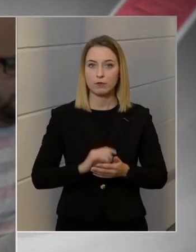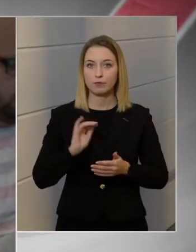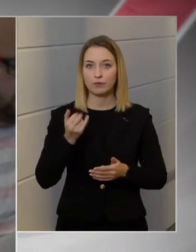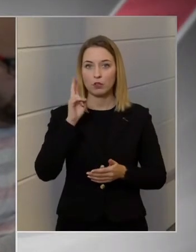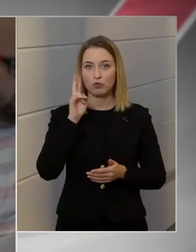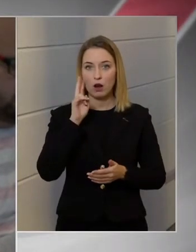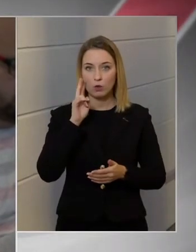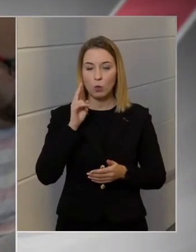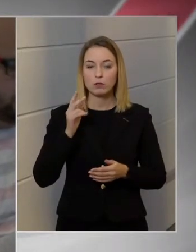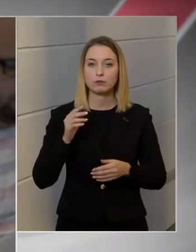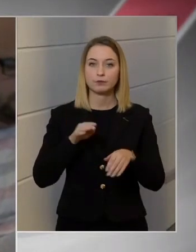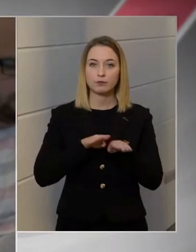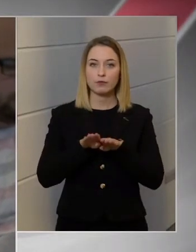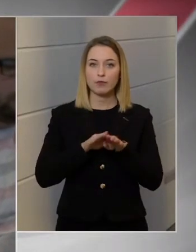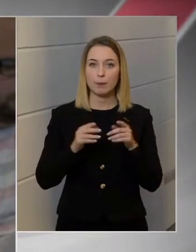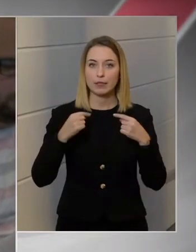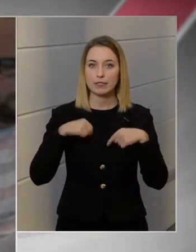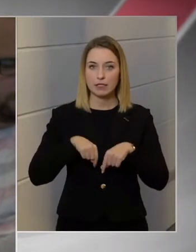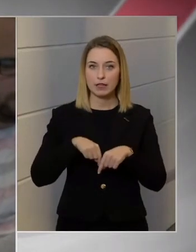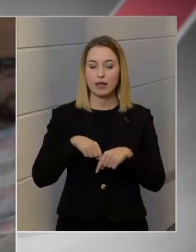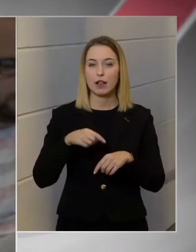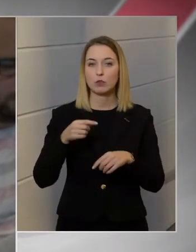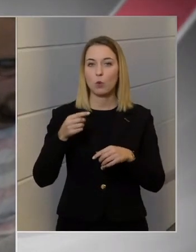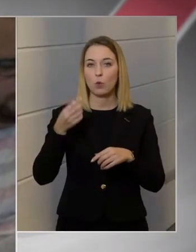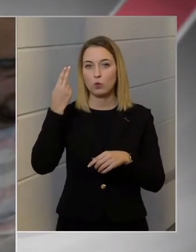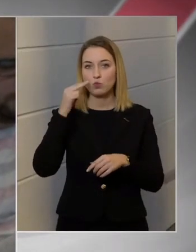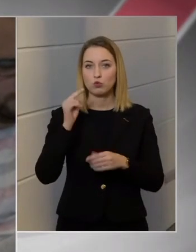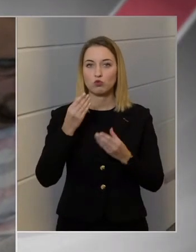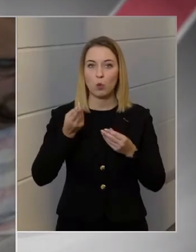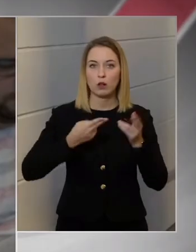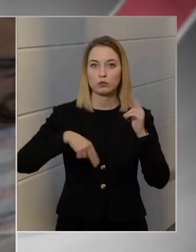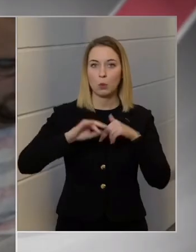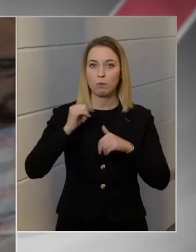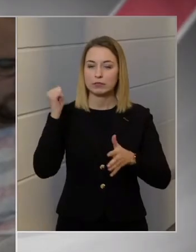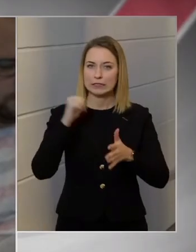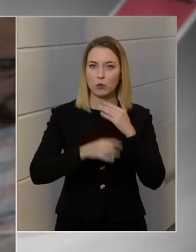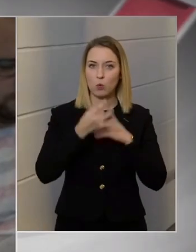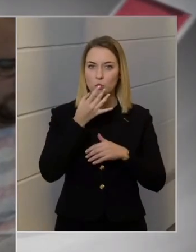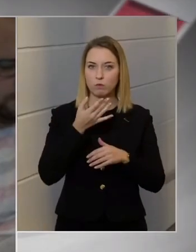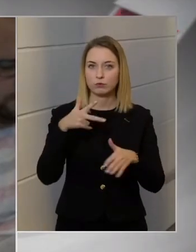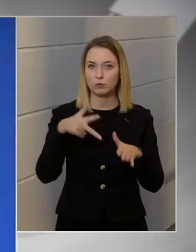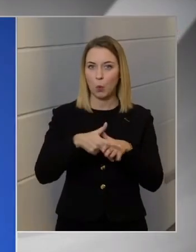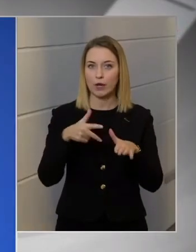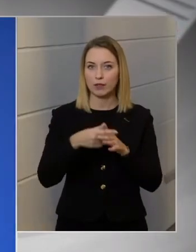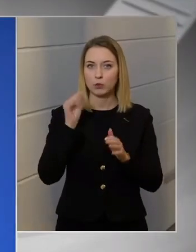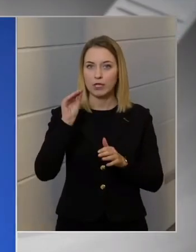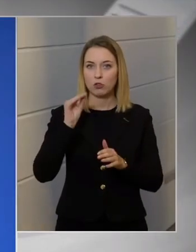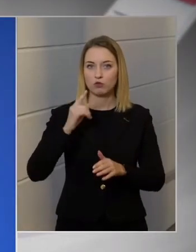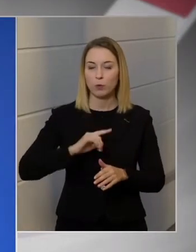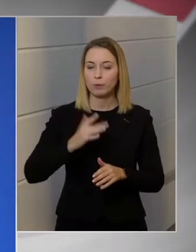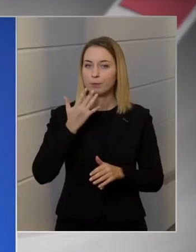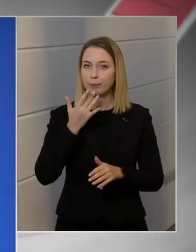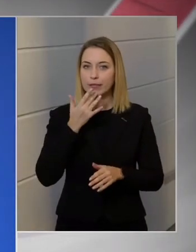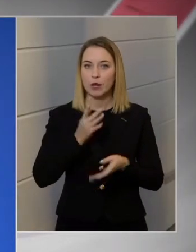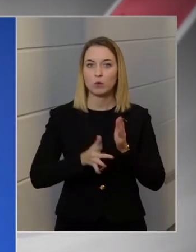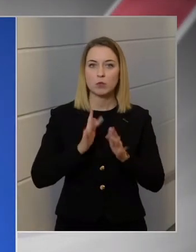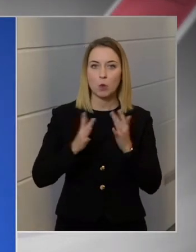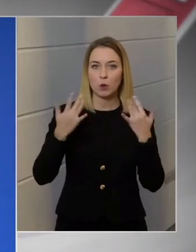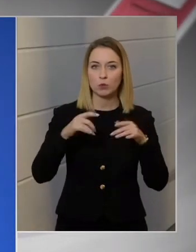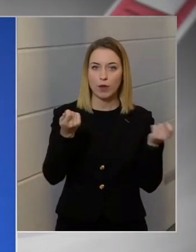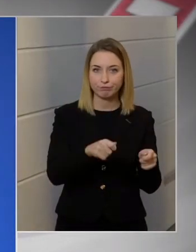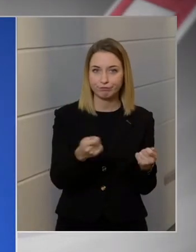És akkor, miniszterelnök úr, sokkal több és szigorúbb korlátozást jelentett be. Akkor például a szórakozóhelyeket